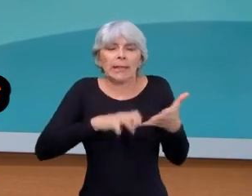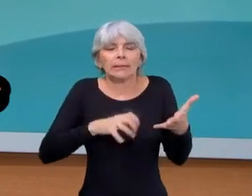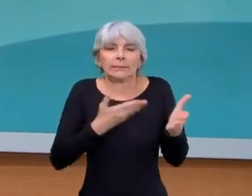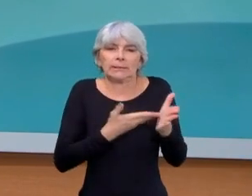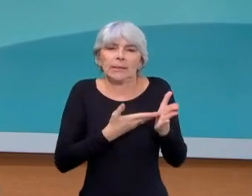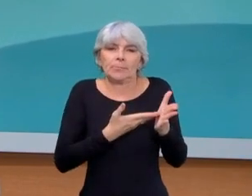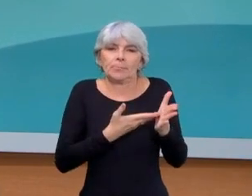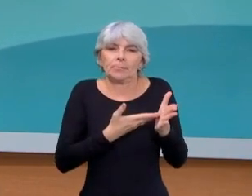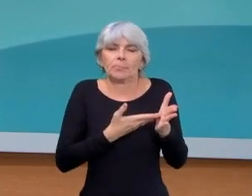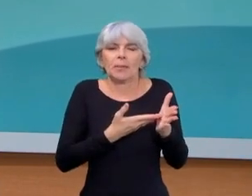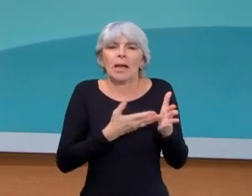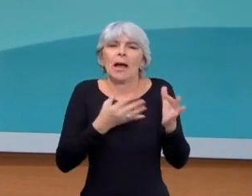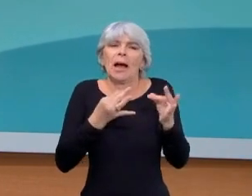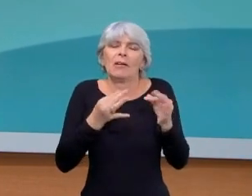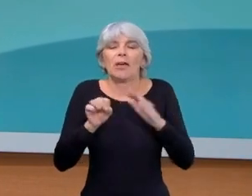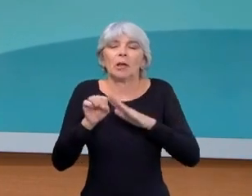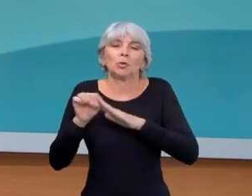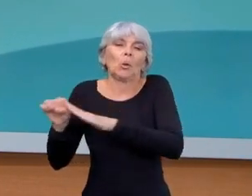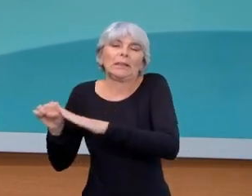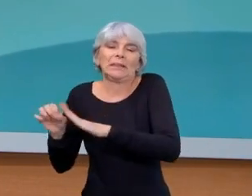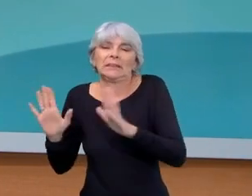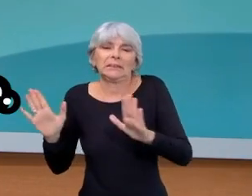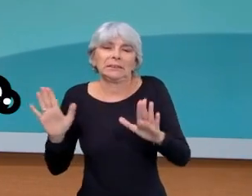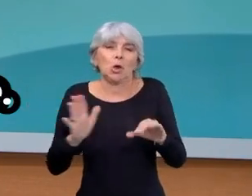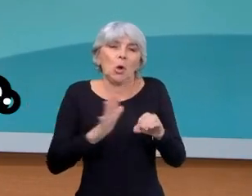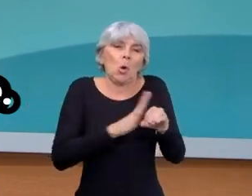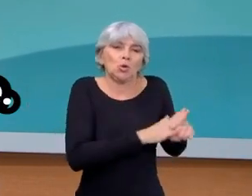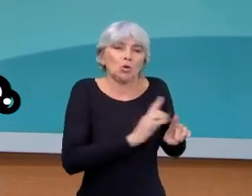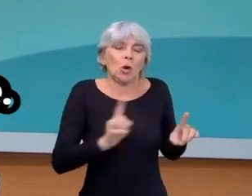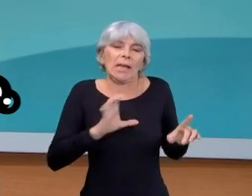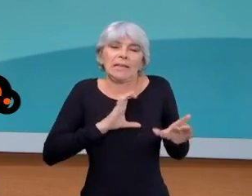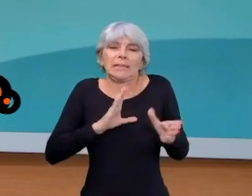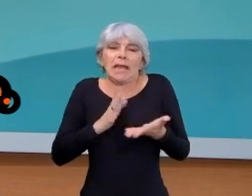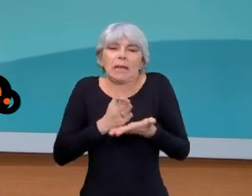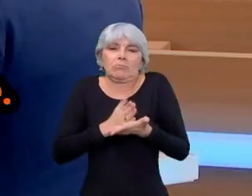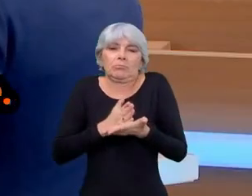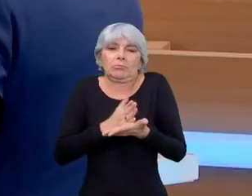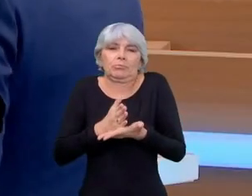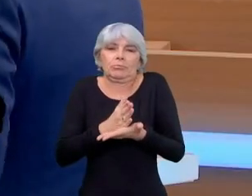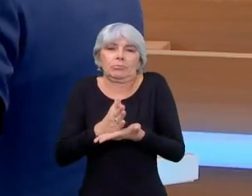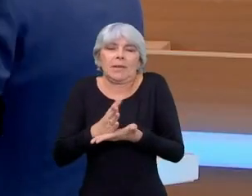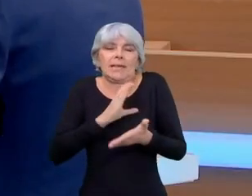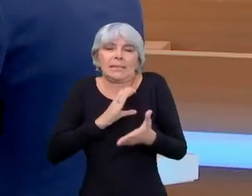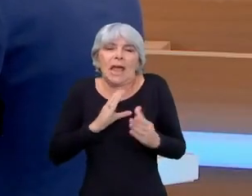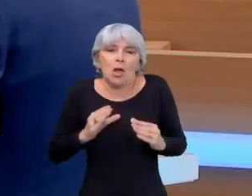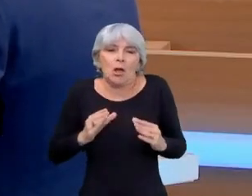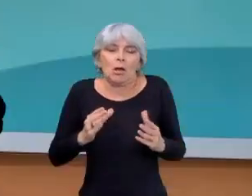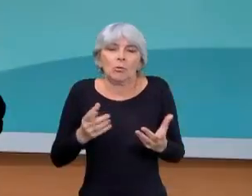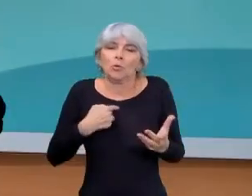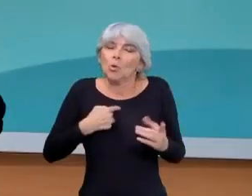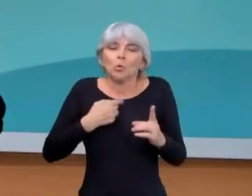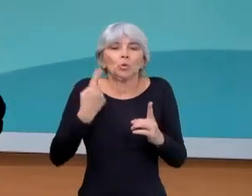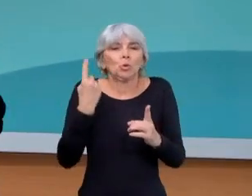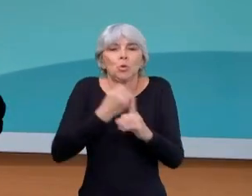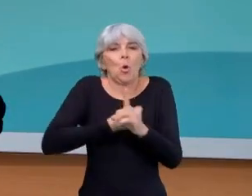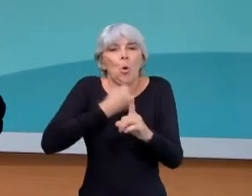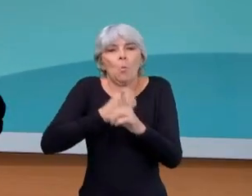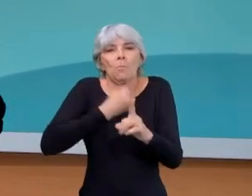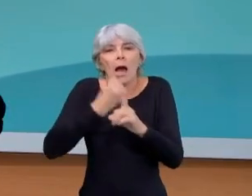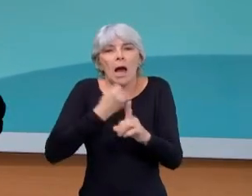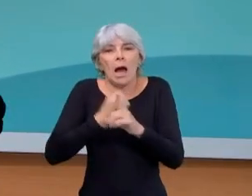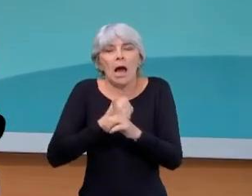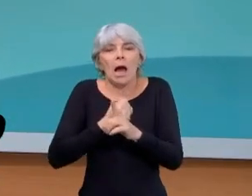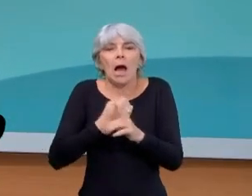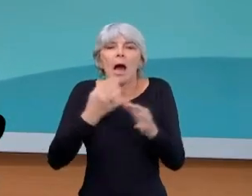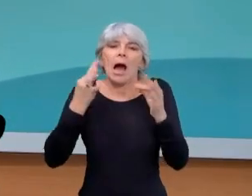fois sur sa partie droite, on va dire, à la fois sur sa partie gauche dans ce qui est réaliste. Mais on combattra toujours simplement